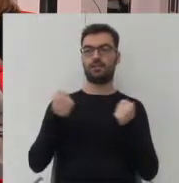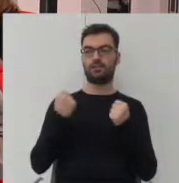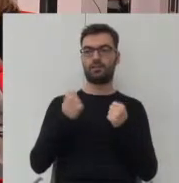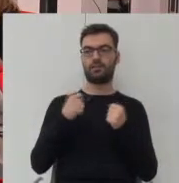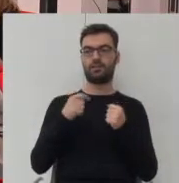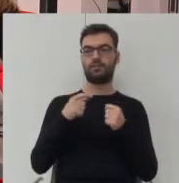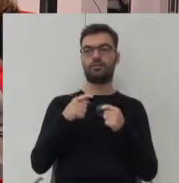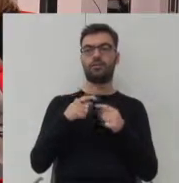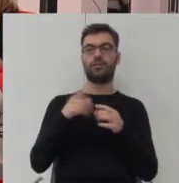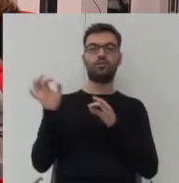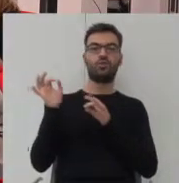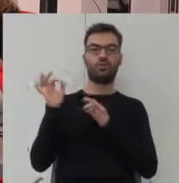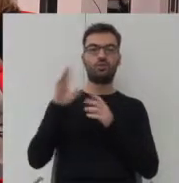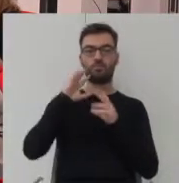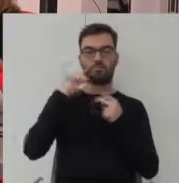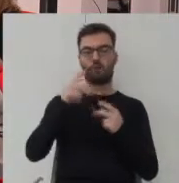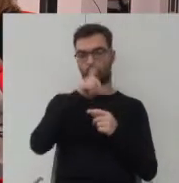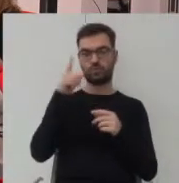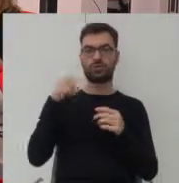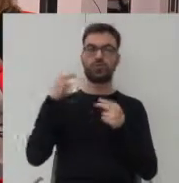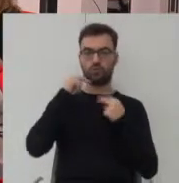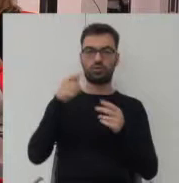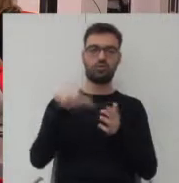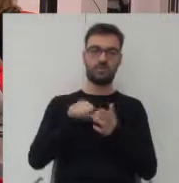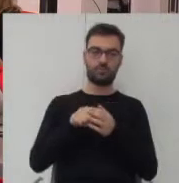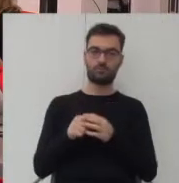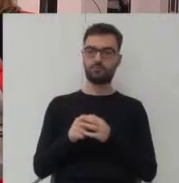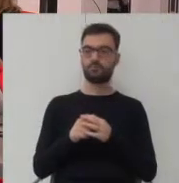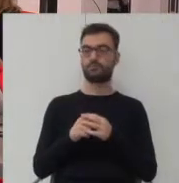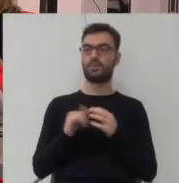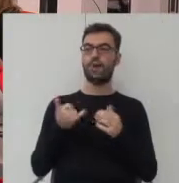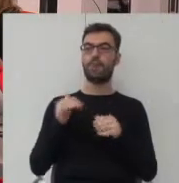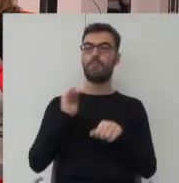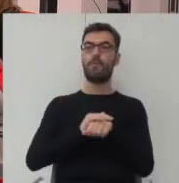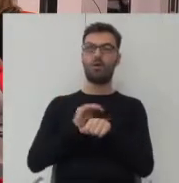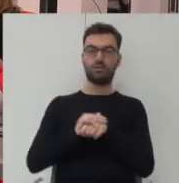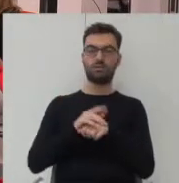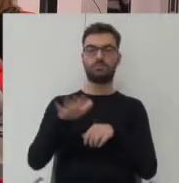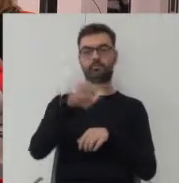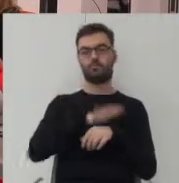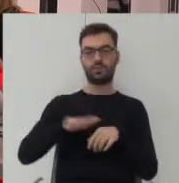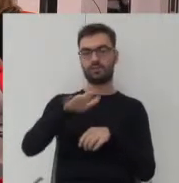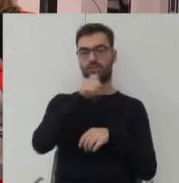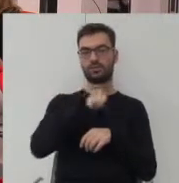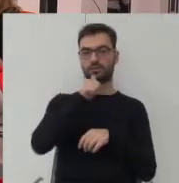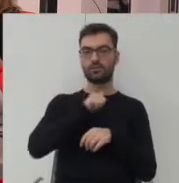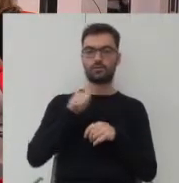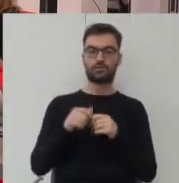sprowadzenie tych ludzi z powrotem do centrum. Jak pogodzić przestrzenie zielone z